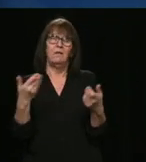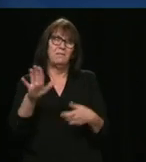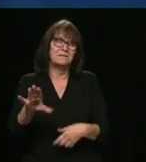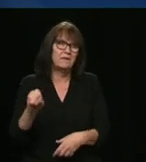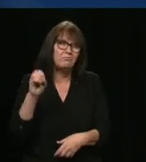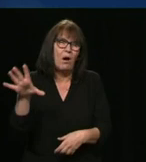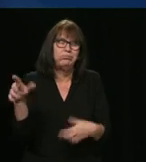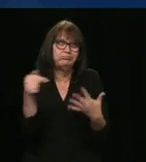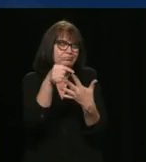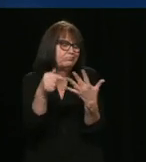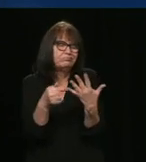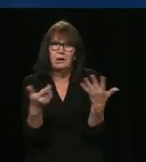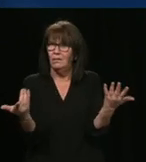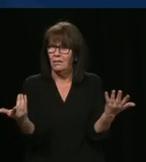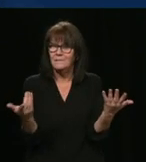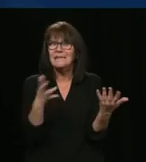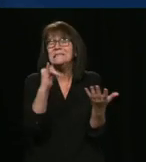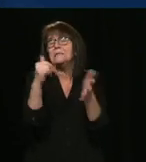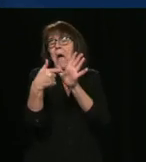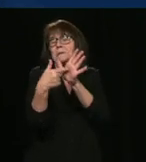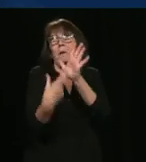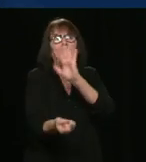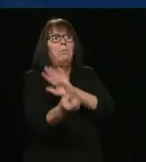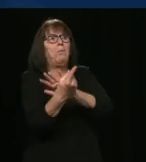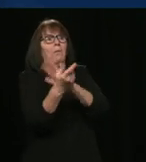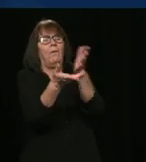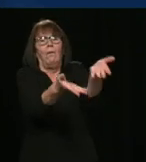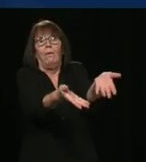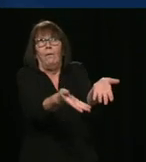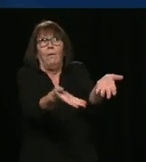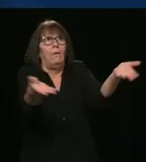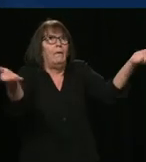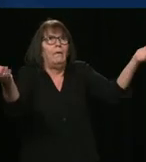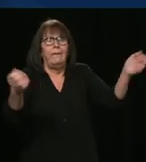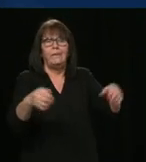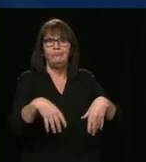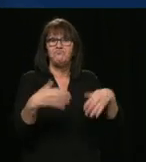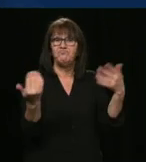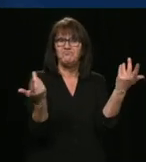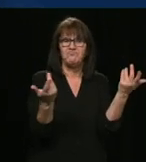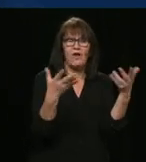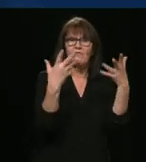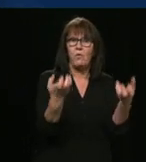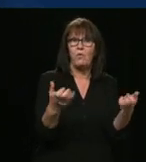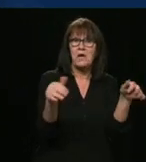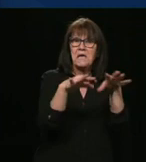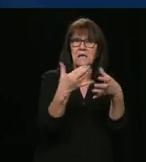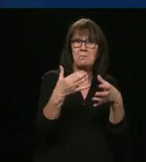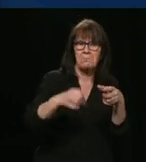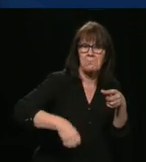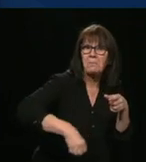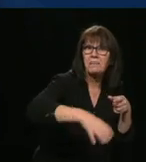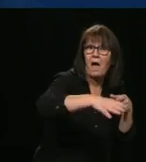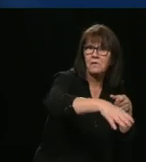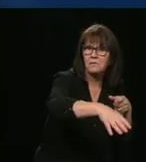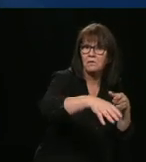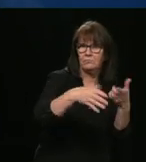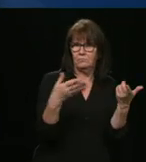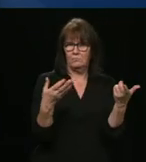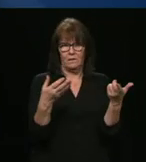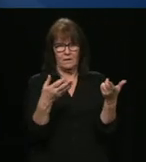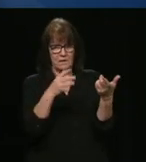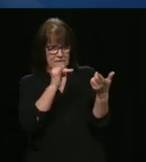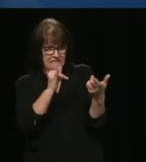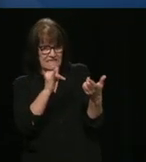Si demain, il y un projet pour une équipe professionnelle de pétanque qui a des retombées économiques